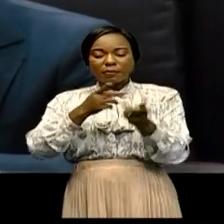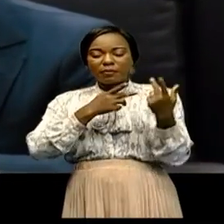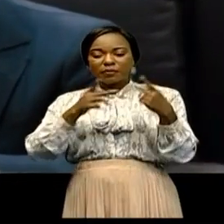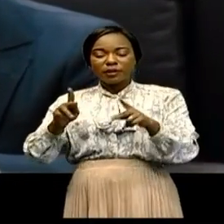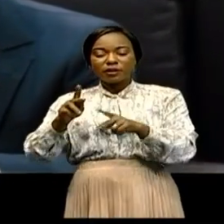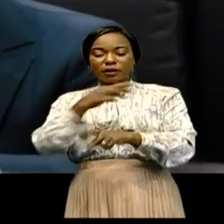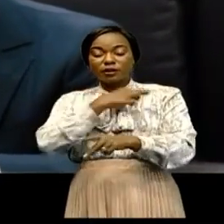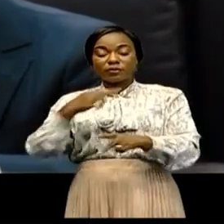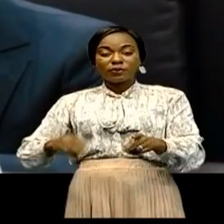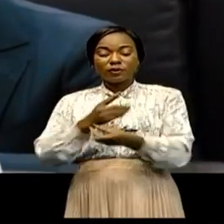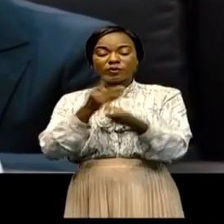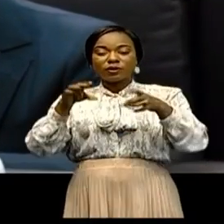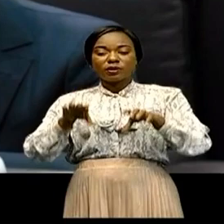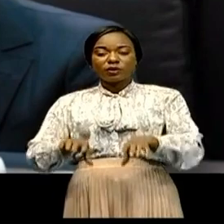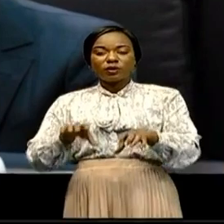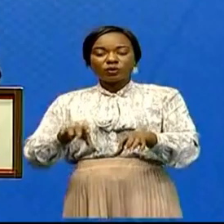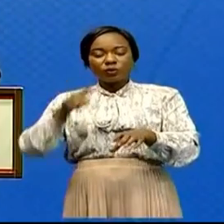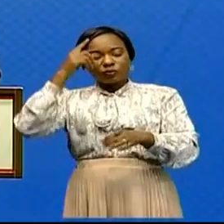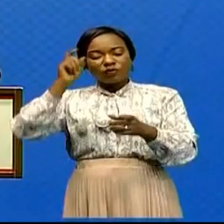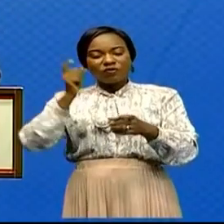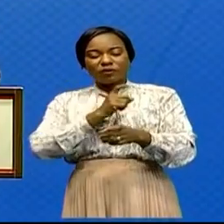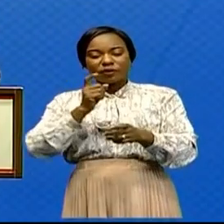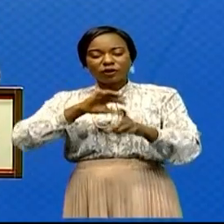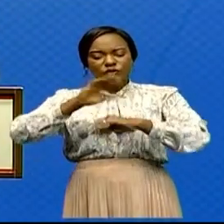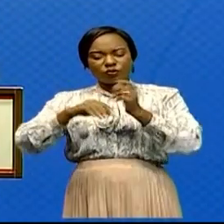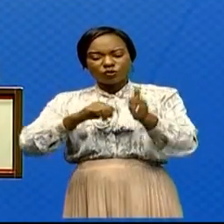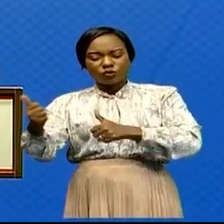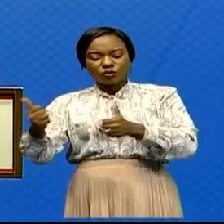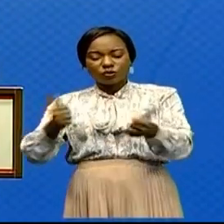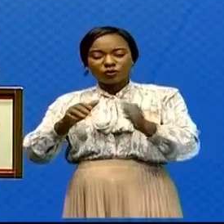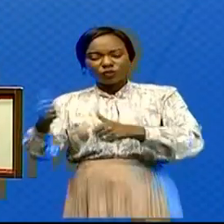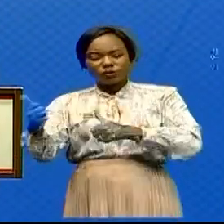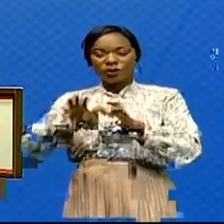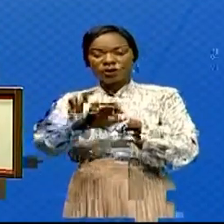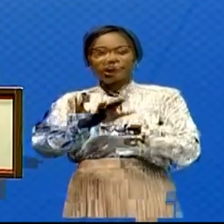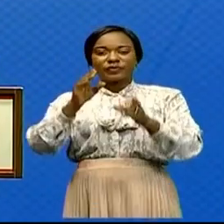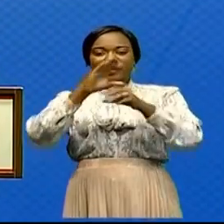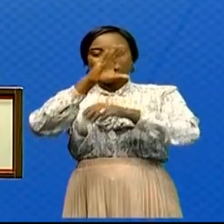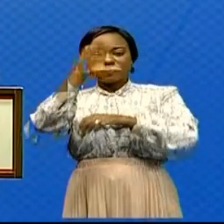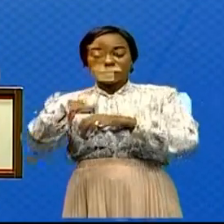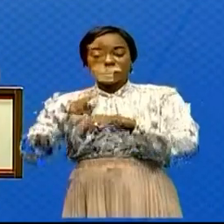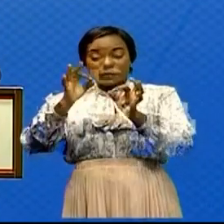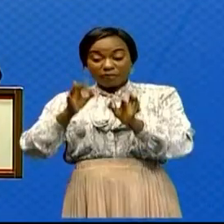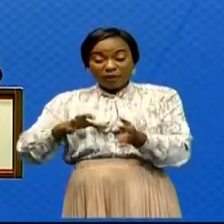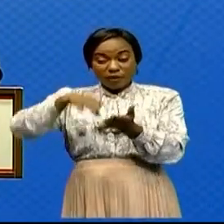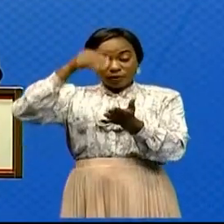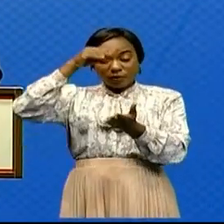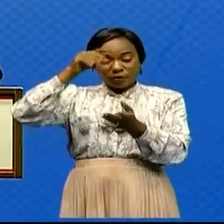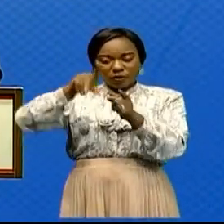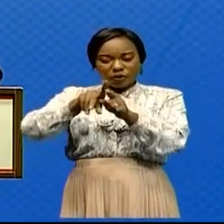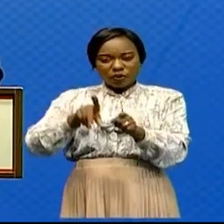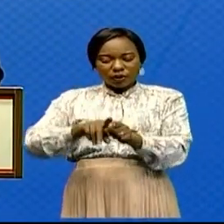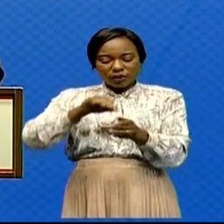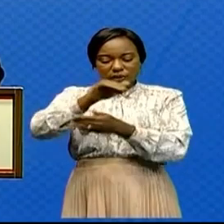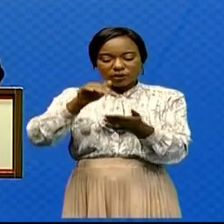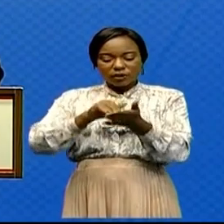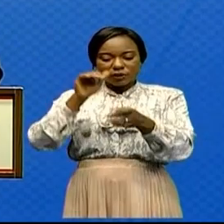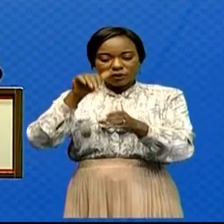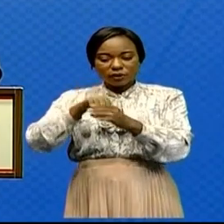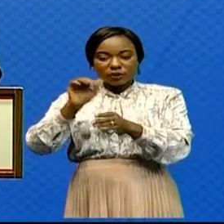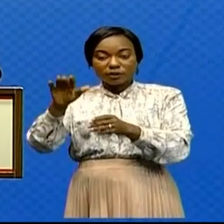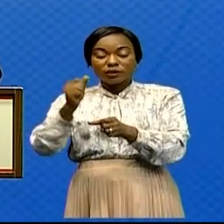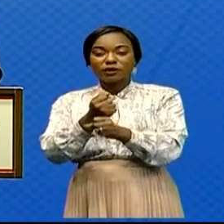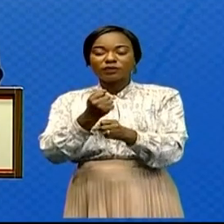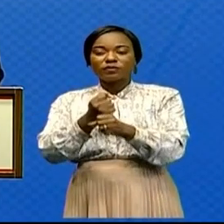une chaîne de valeurs régionales avec les autres pays africains. L'étude de Bloomberg au centre de ces travaux